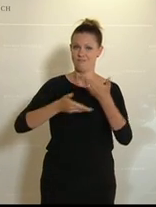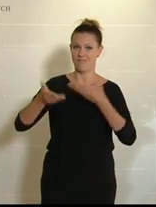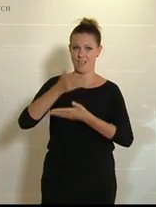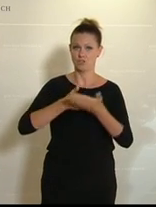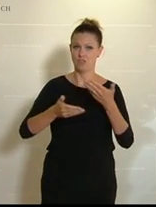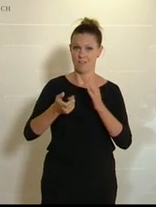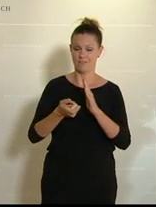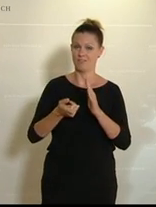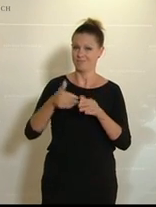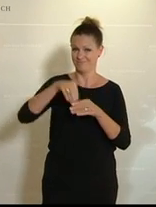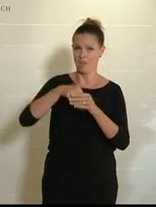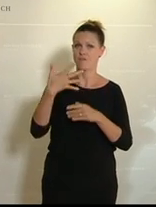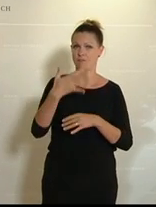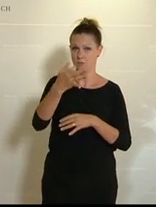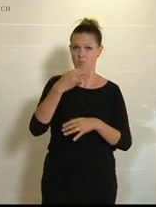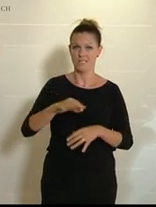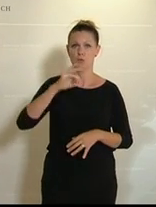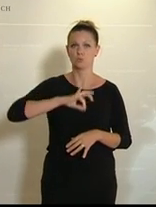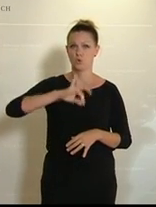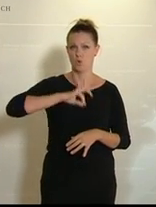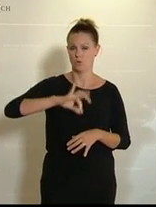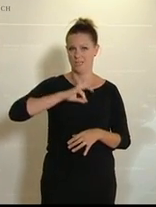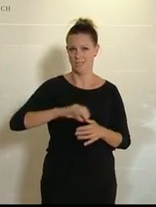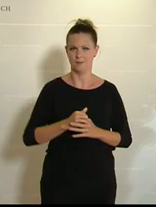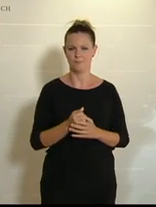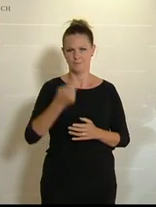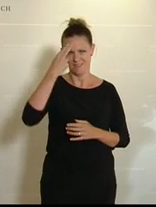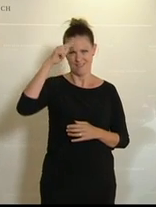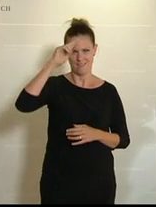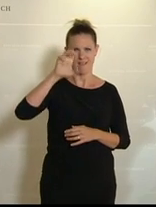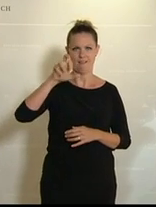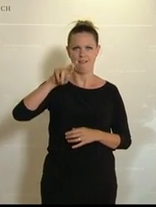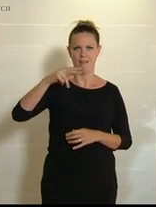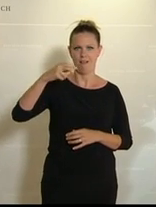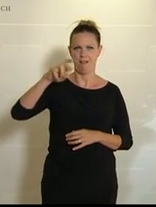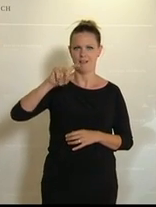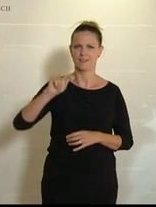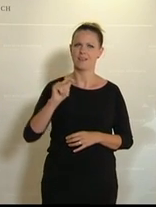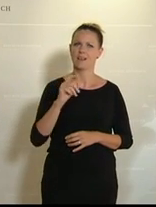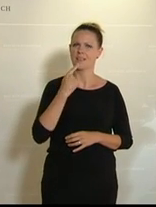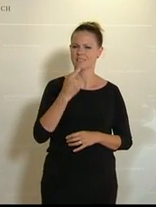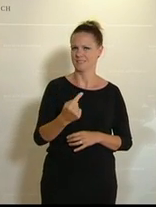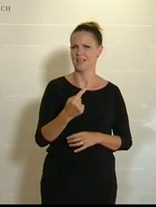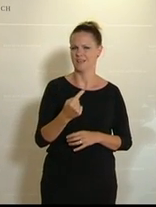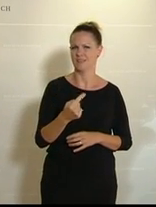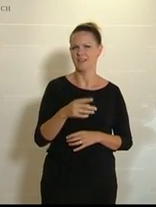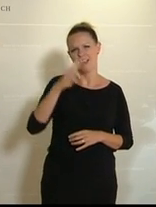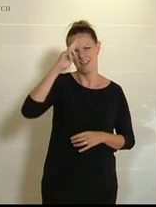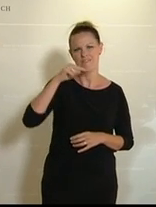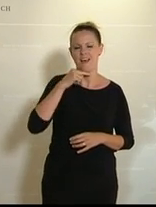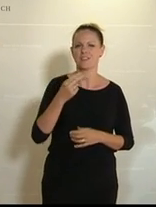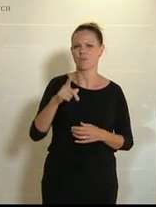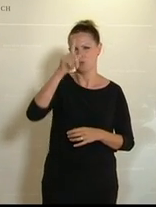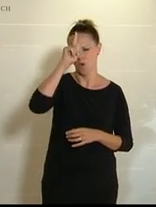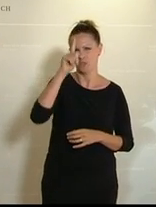Psychologie. So hat Ludwig Erhard gesagt, der Vater des deutschen Wirtschaftswunders,